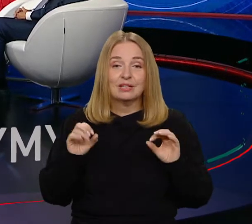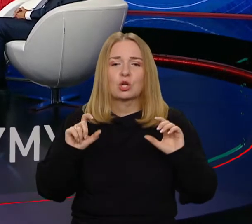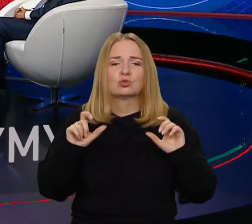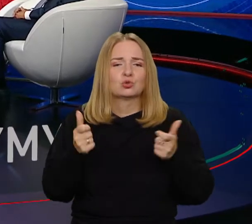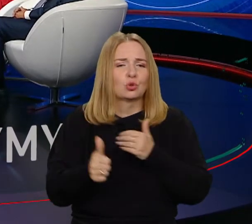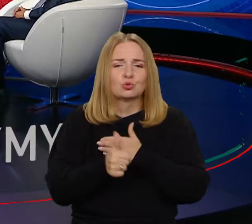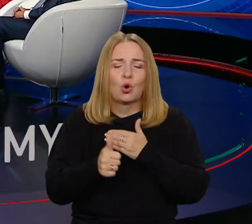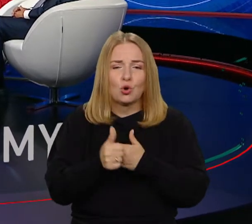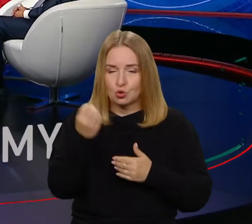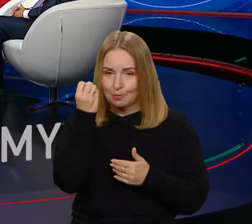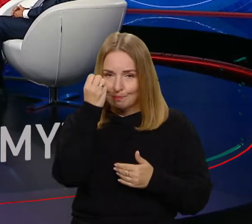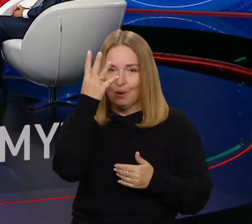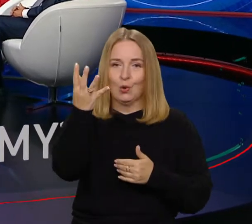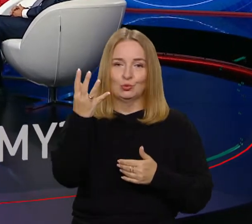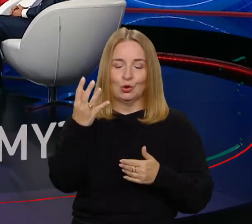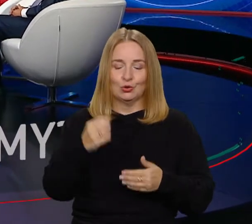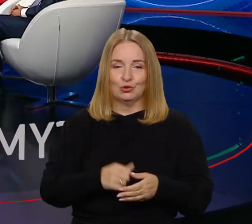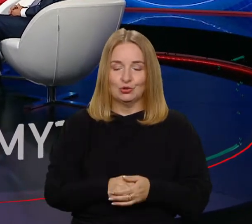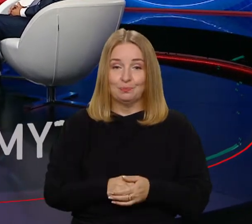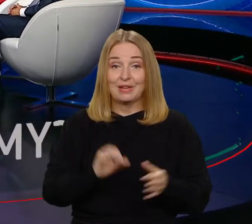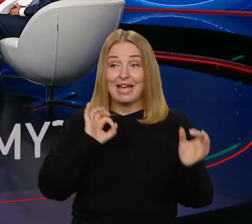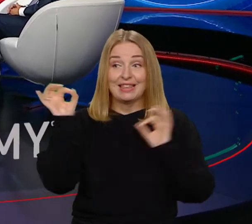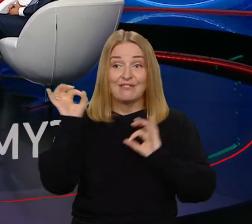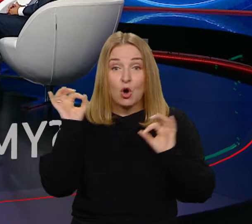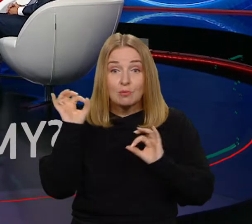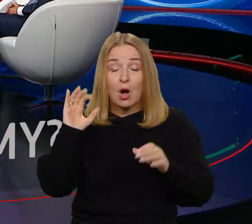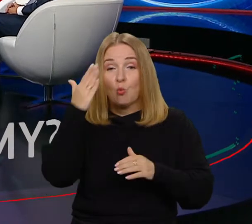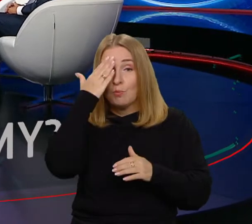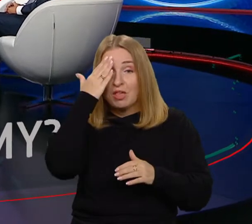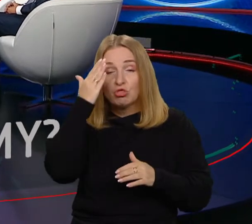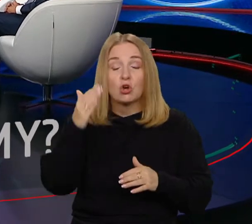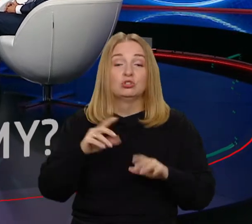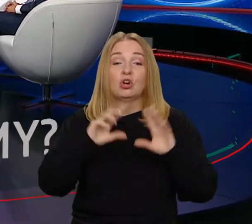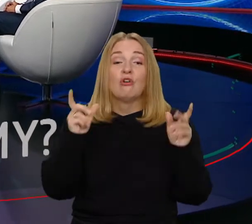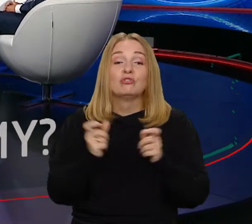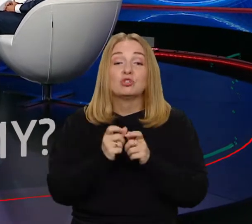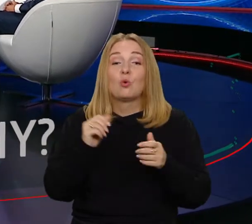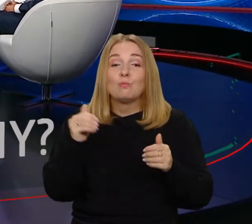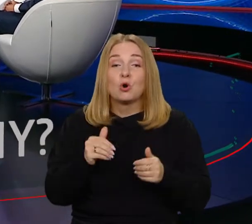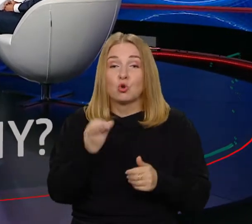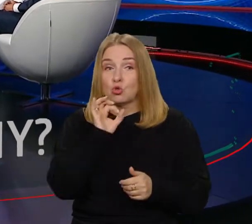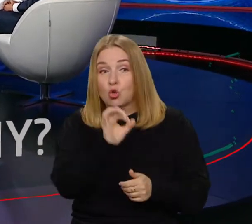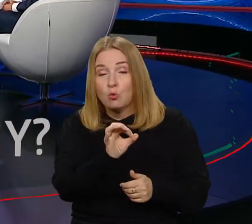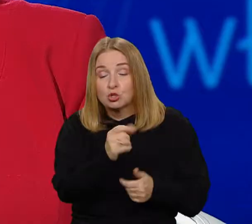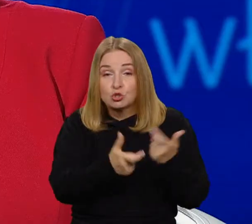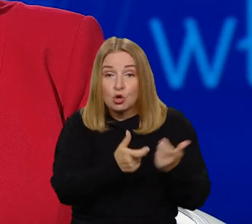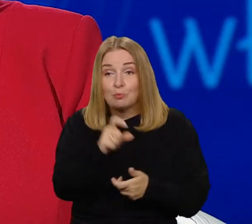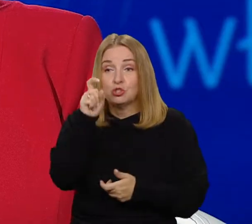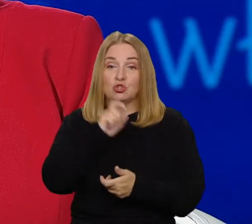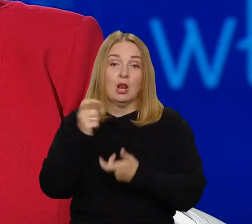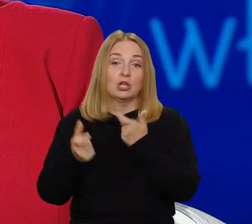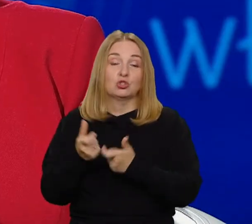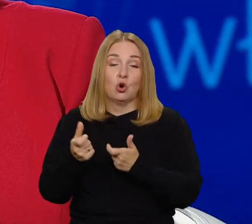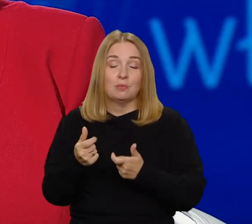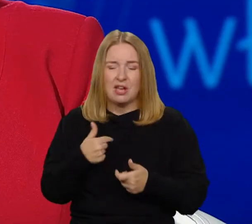mądrość? No otóż z informacji, umiejętności i wiedzy można zrobić dobry albo zły pożytek. I znamy